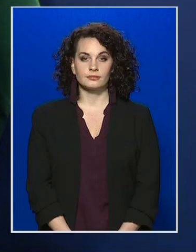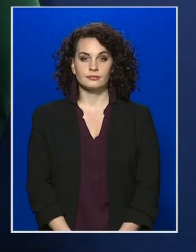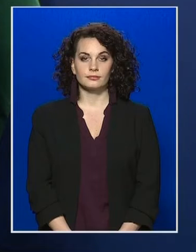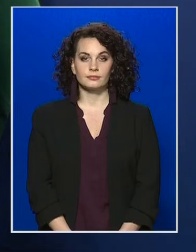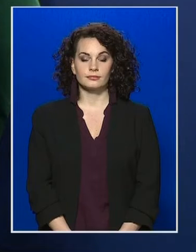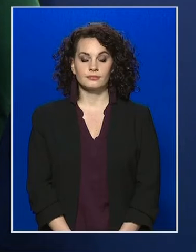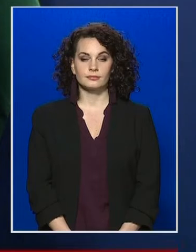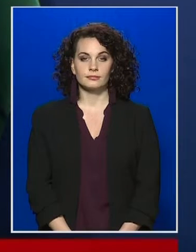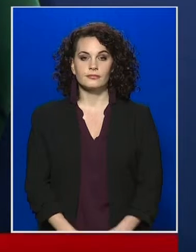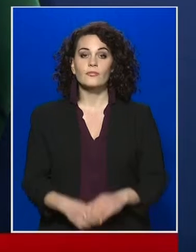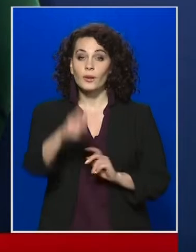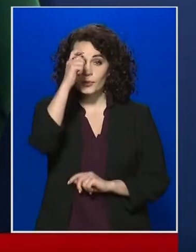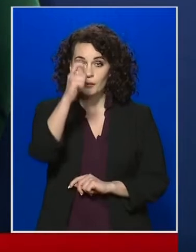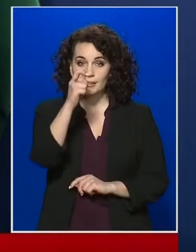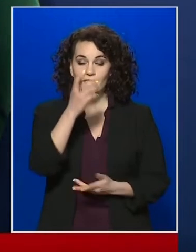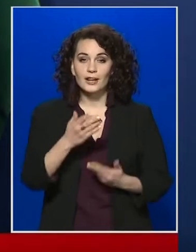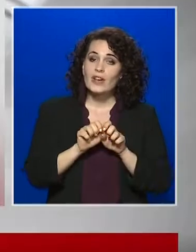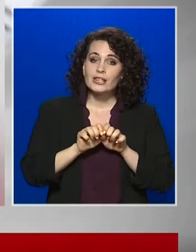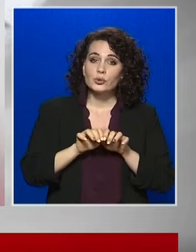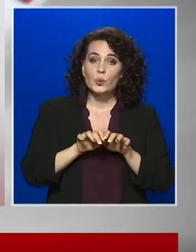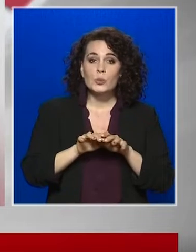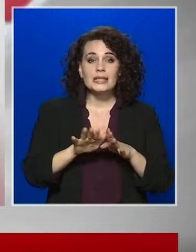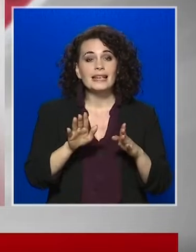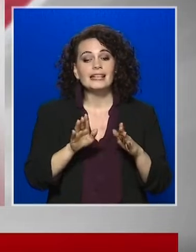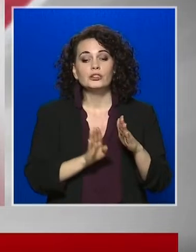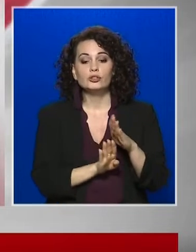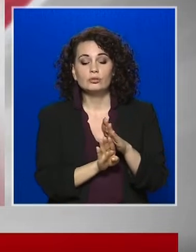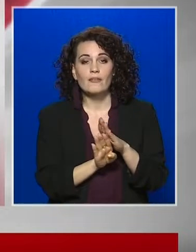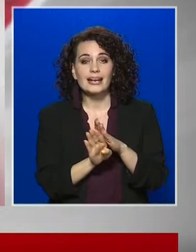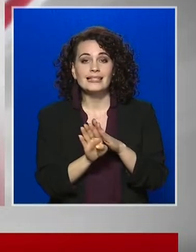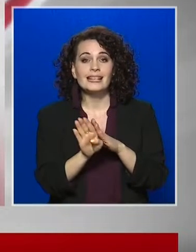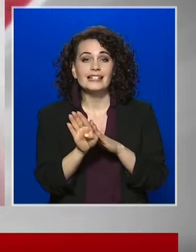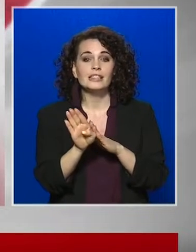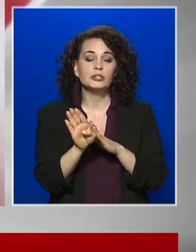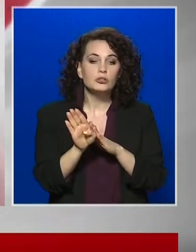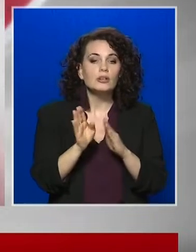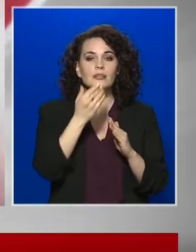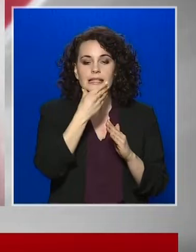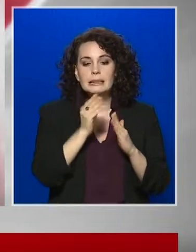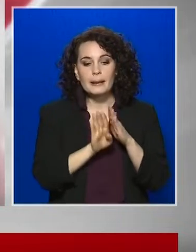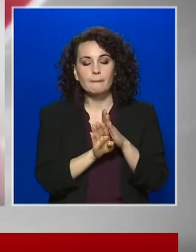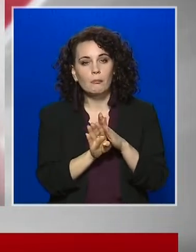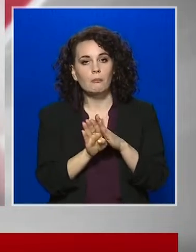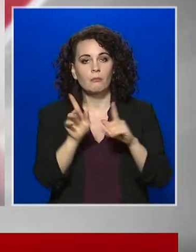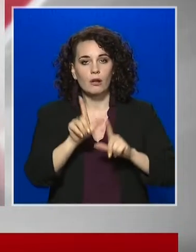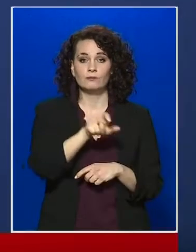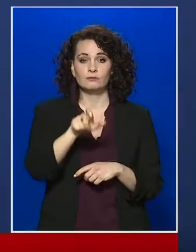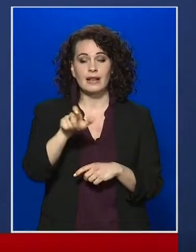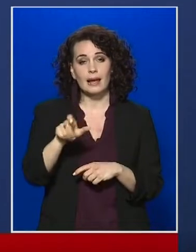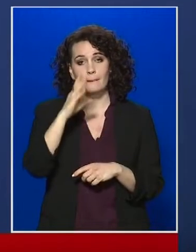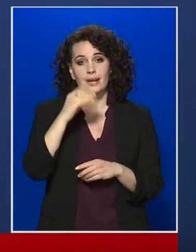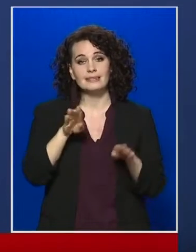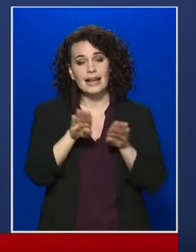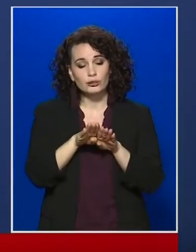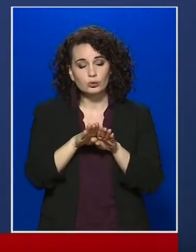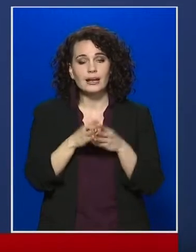A regisztrált 525 fertőzött, 25 százalék a tünetmentes, 35 százalék enyhe tüneteket produkált, míg